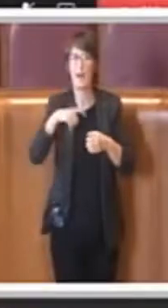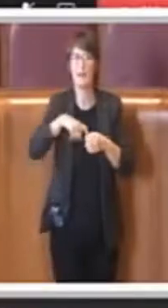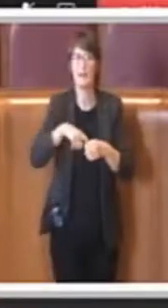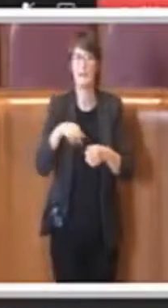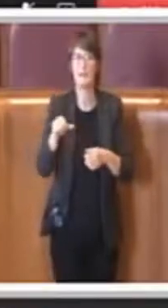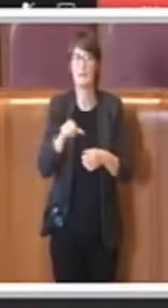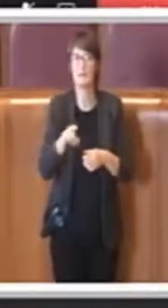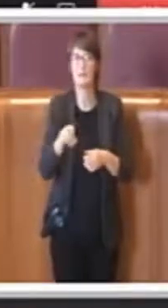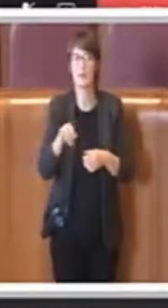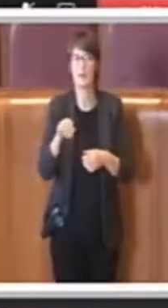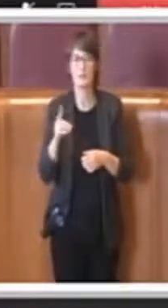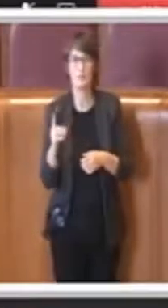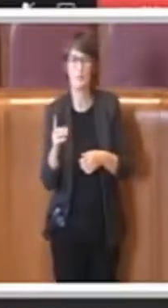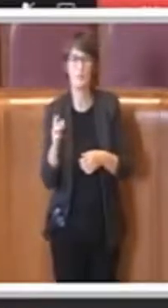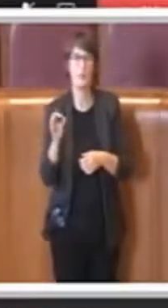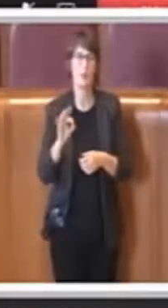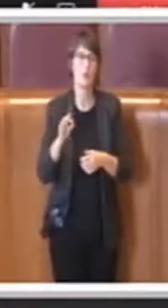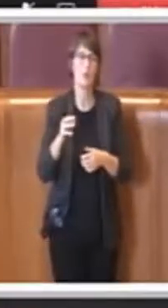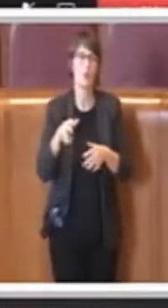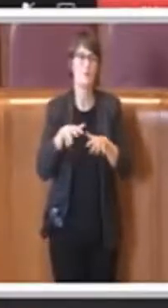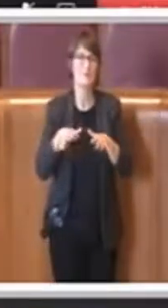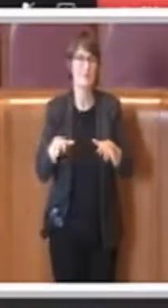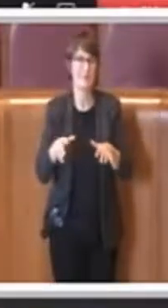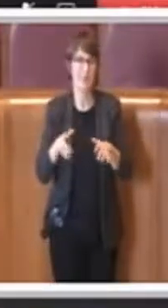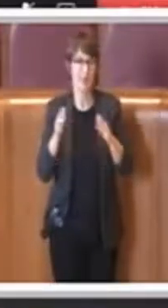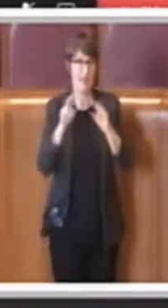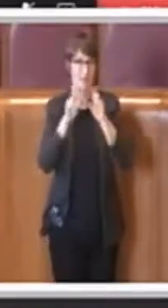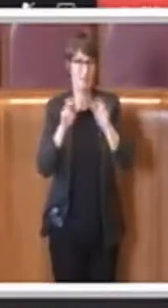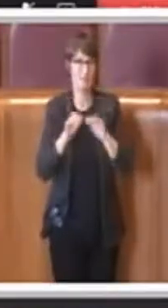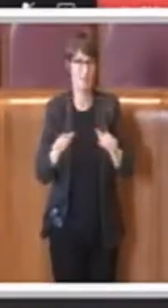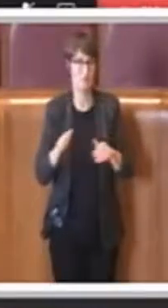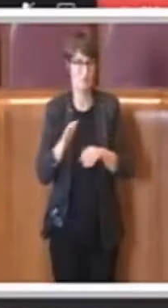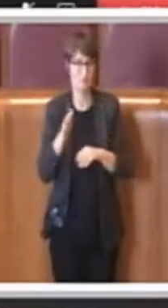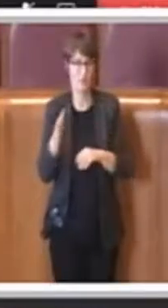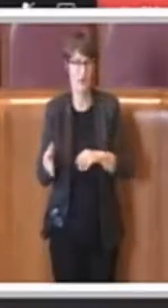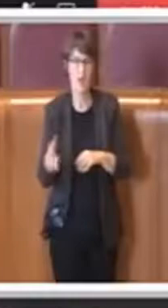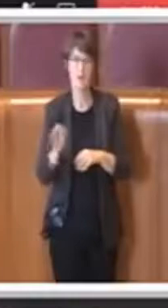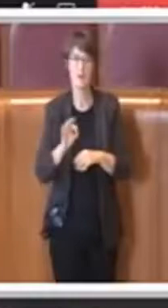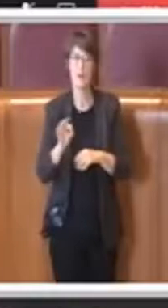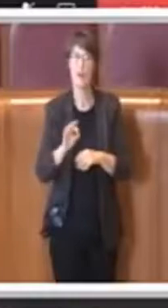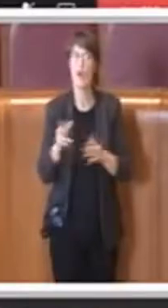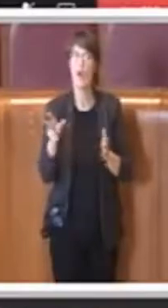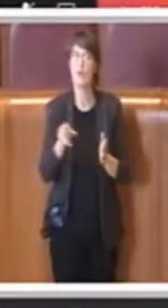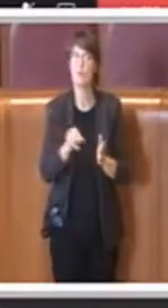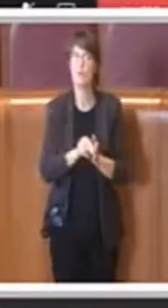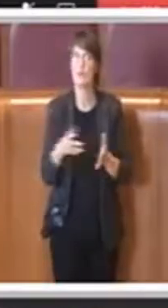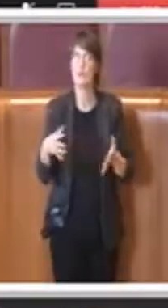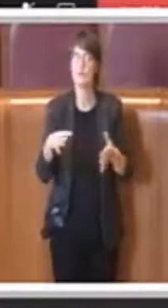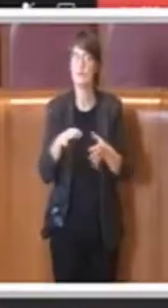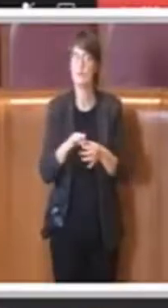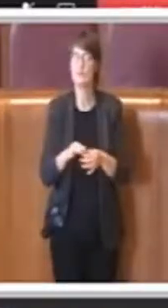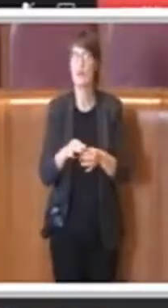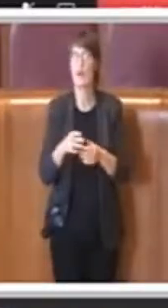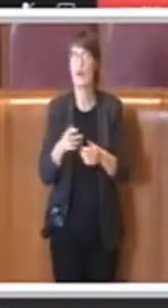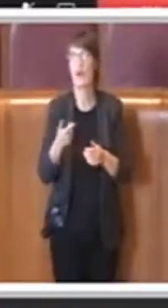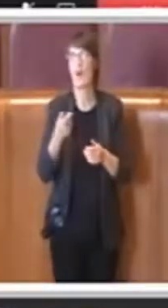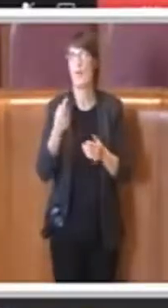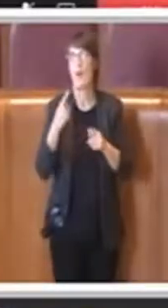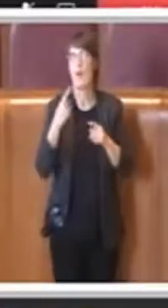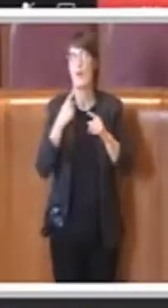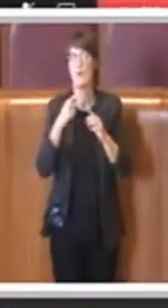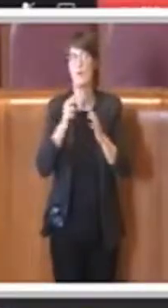sistemi, alle applicazioni sulle petizioni online come altri strumenti.